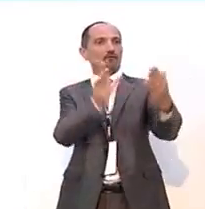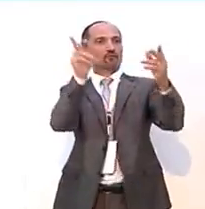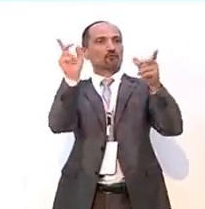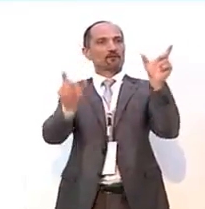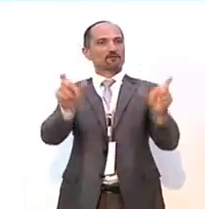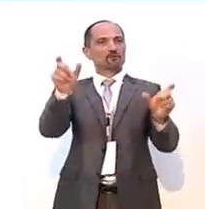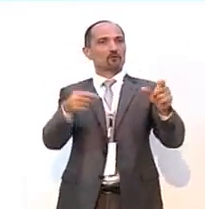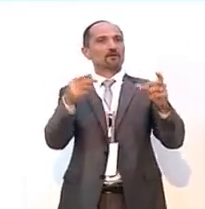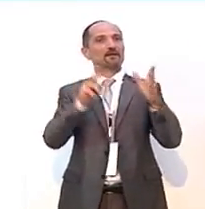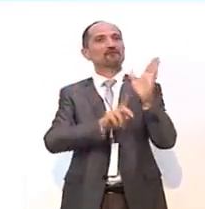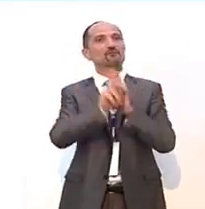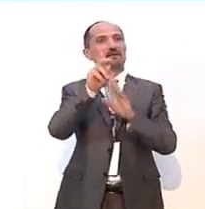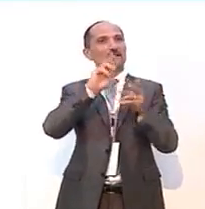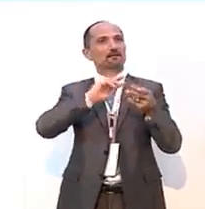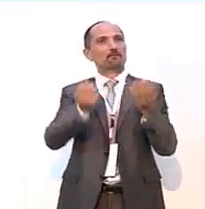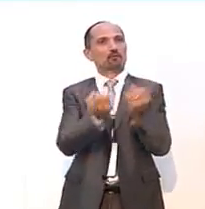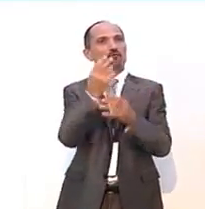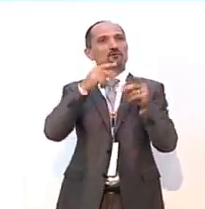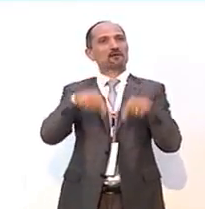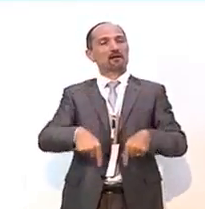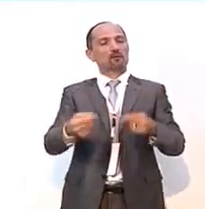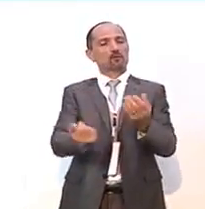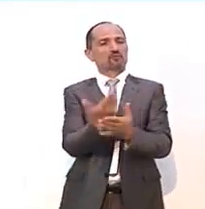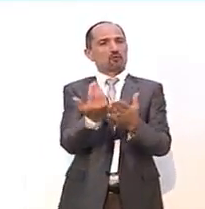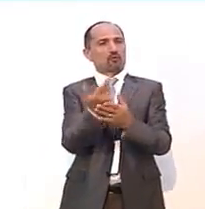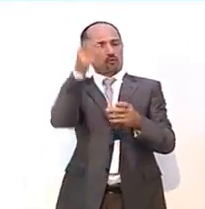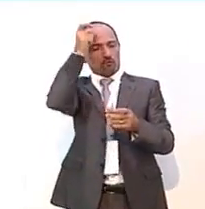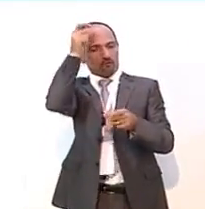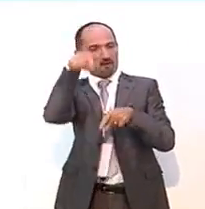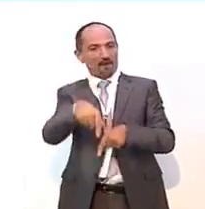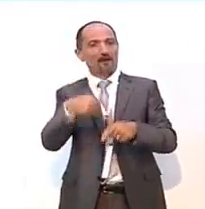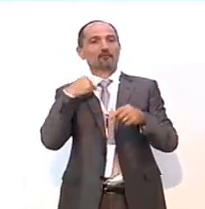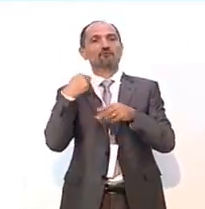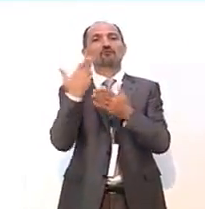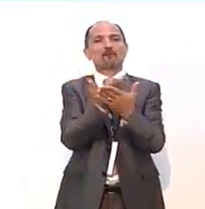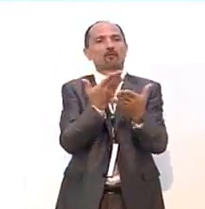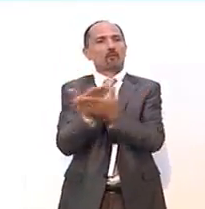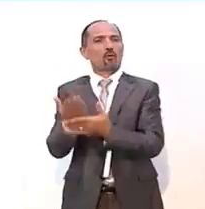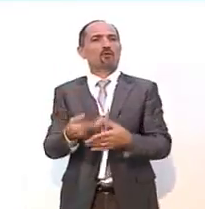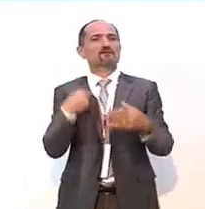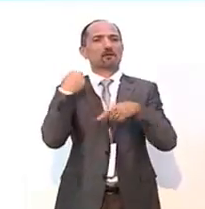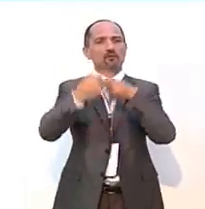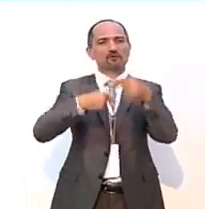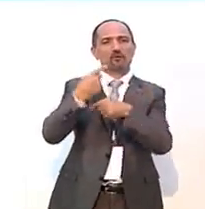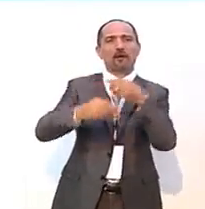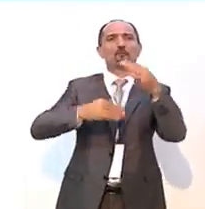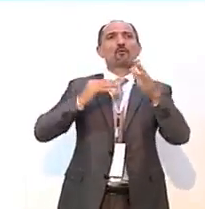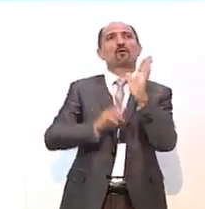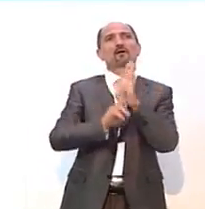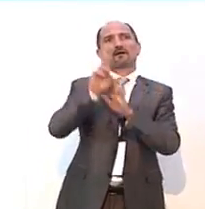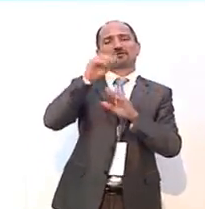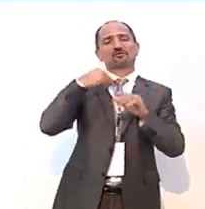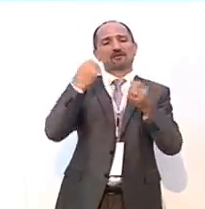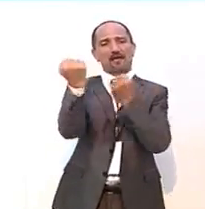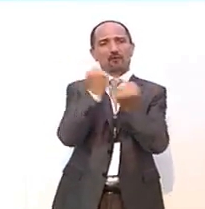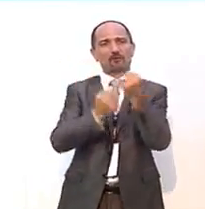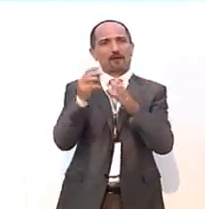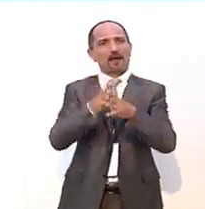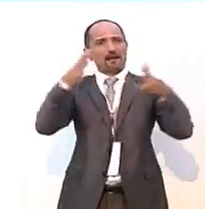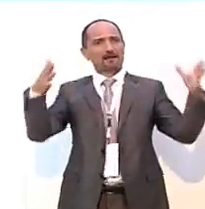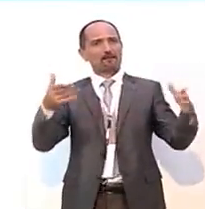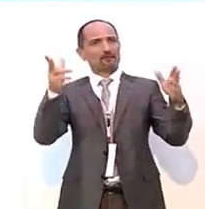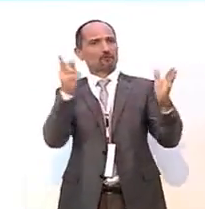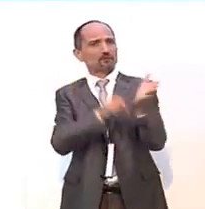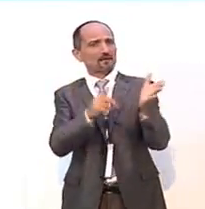i risultati prodotti da questo Governo e sulle proposte che offriremo per continuare sul fronte della crescita economica, dell'allargamento dei diritti